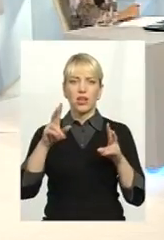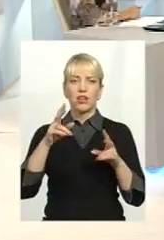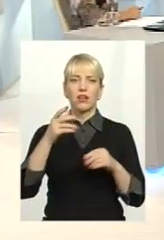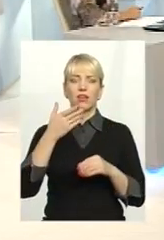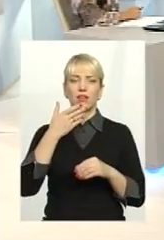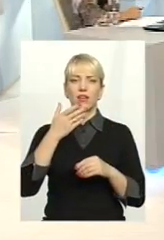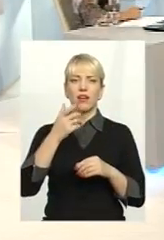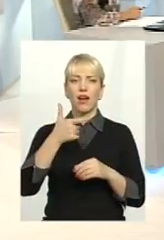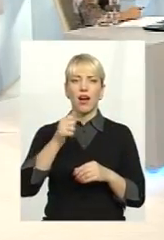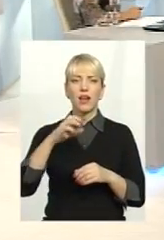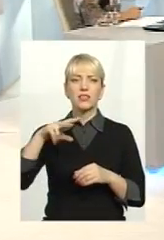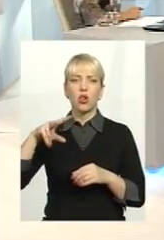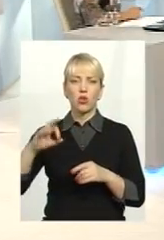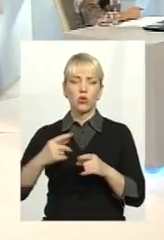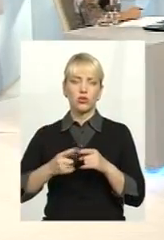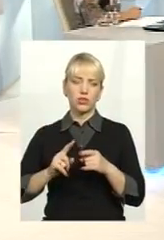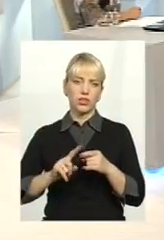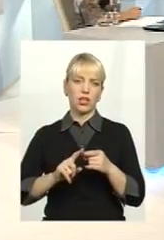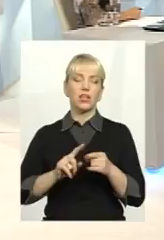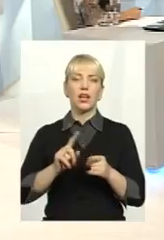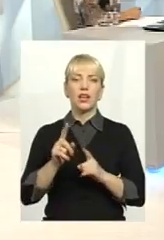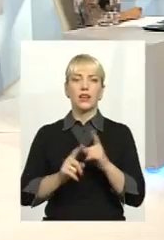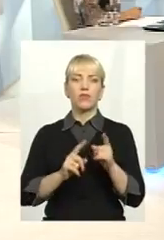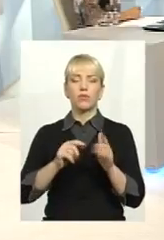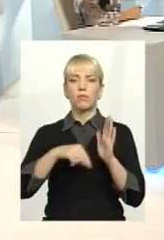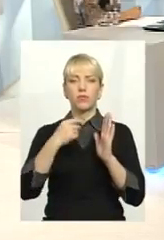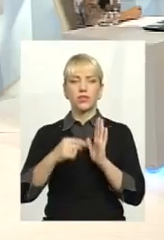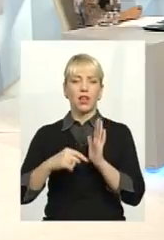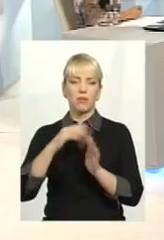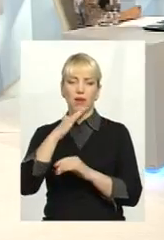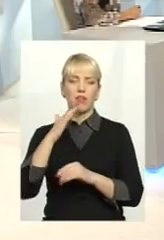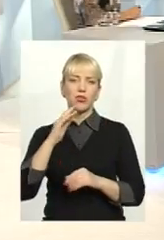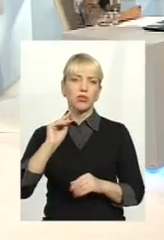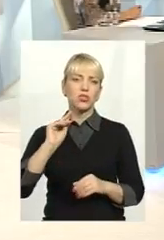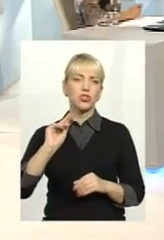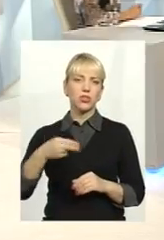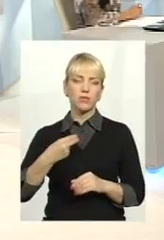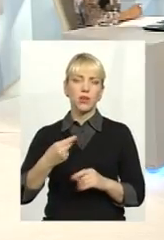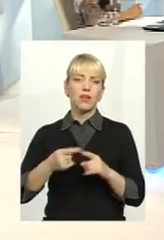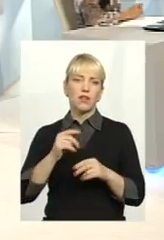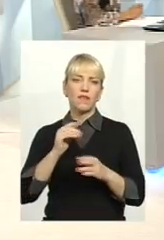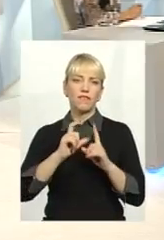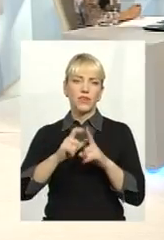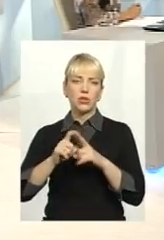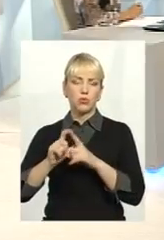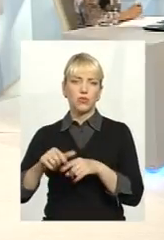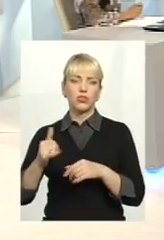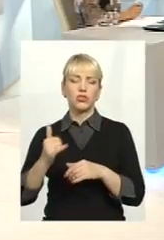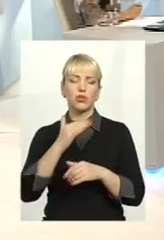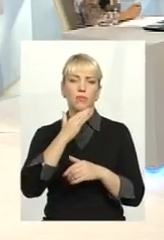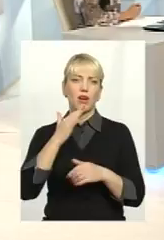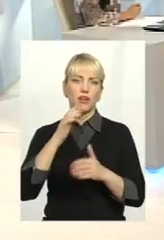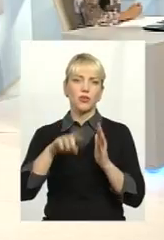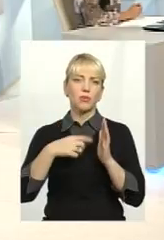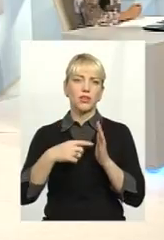відбувається? Власне кажучи, питань більше, ніж відповіді. І всі ці питання, які ви на початку поставили, вони сьогодні і ще багато інших